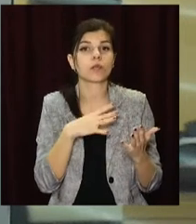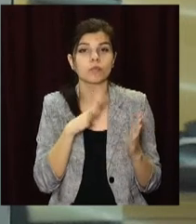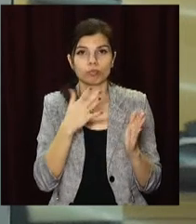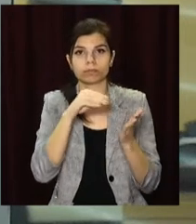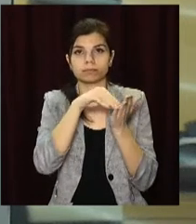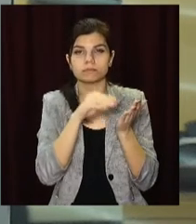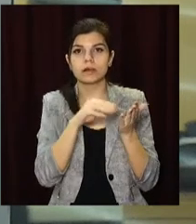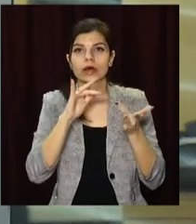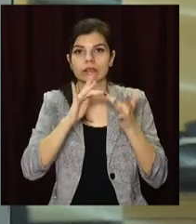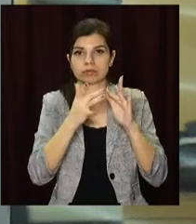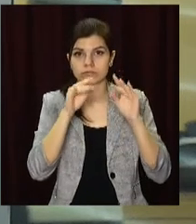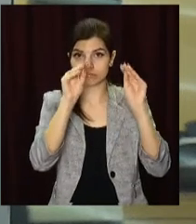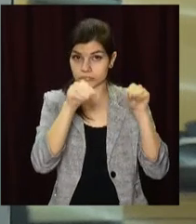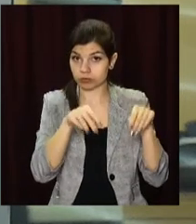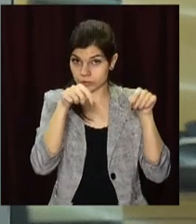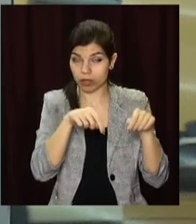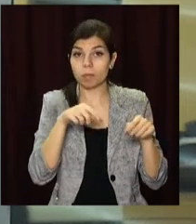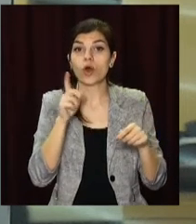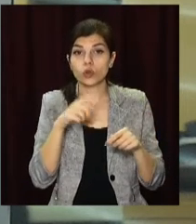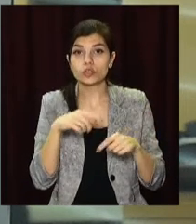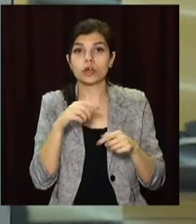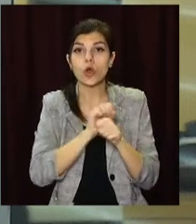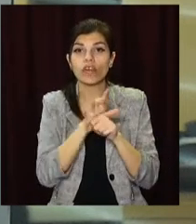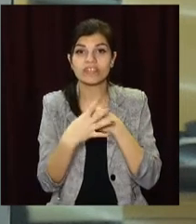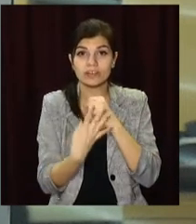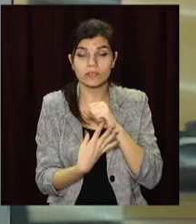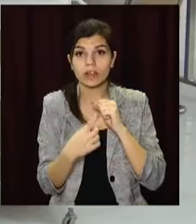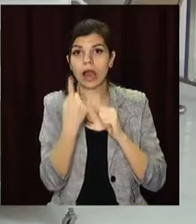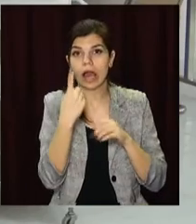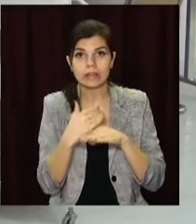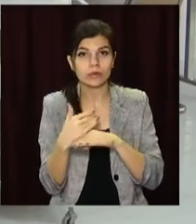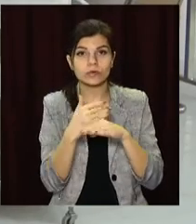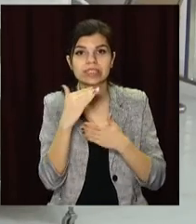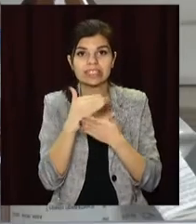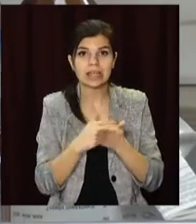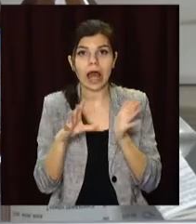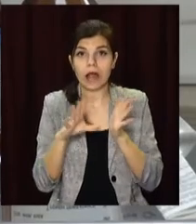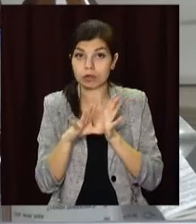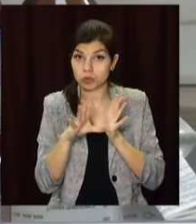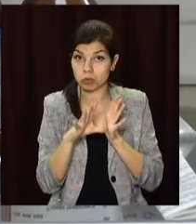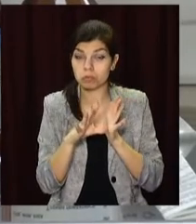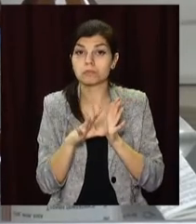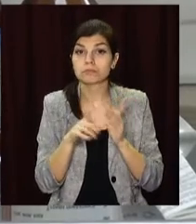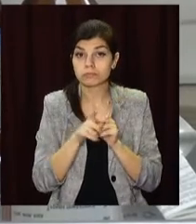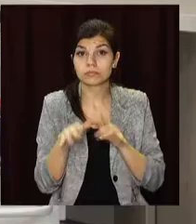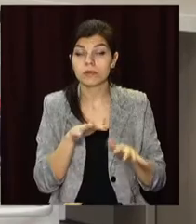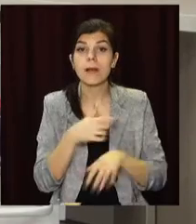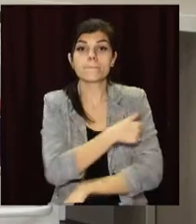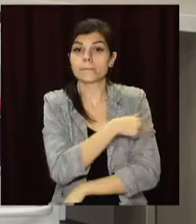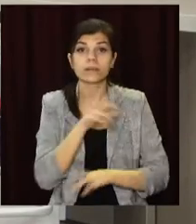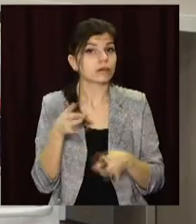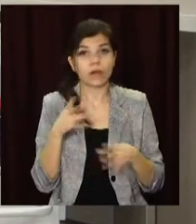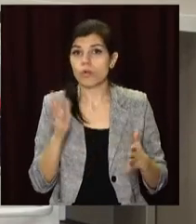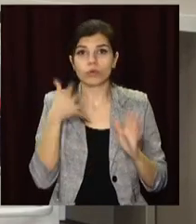вакцинацію від COVID-19. Цей модуль стане частиною єдиної електронної системи, яка вже діє. Відтак медперсоналу не потрібно буде